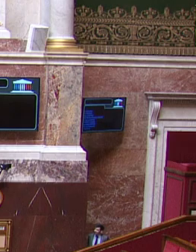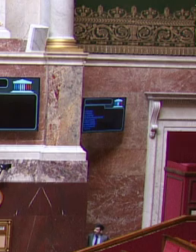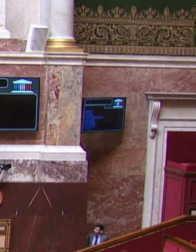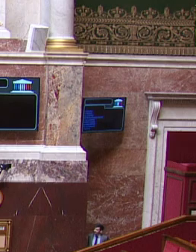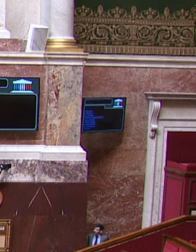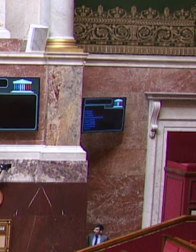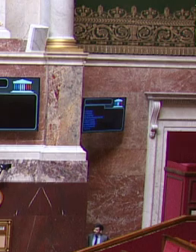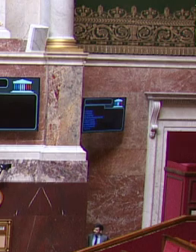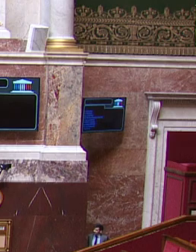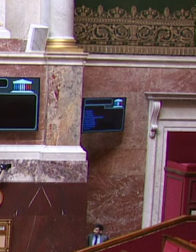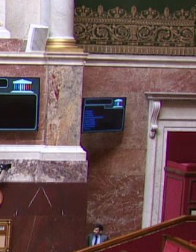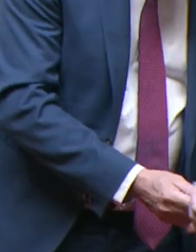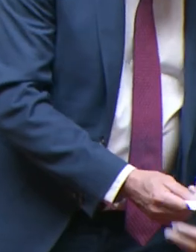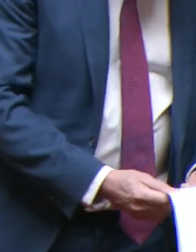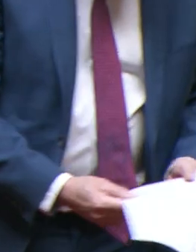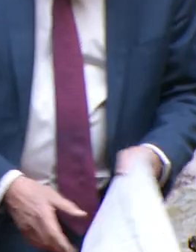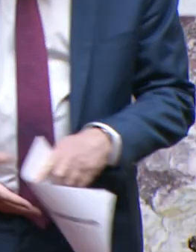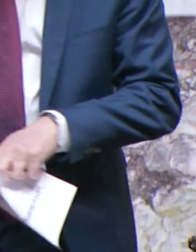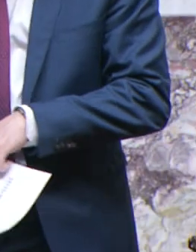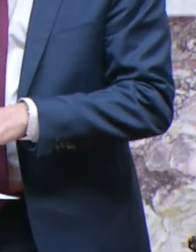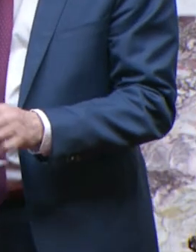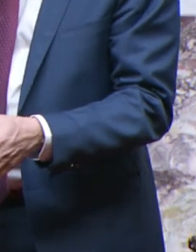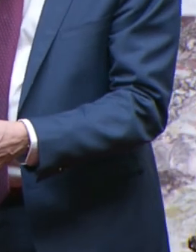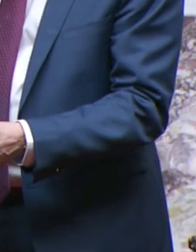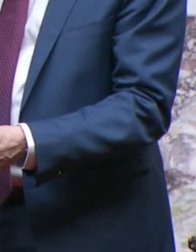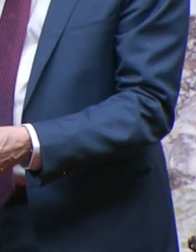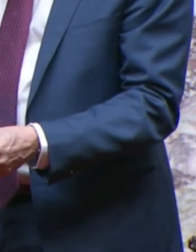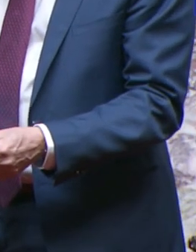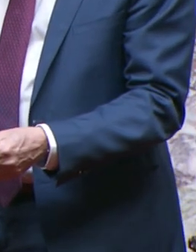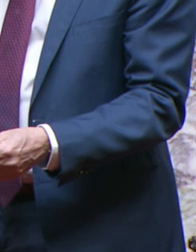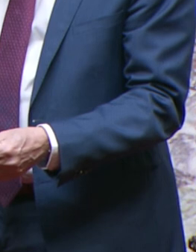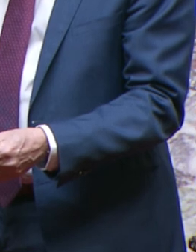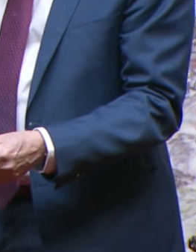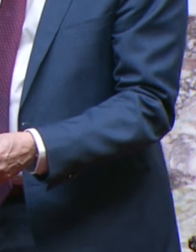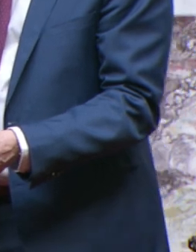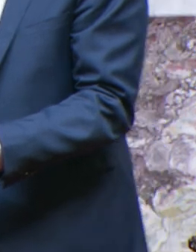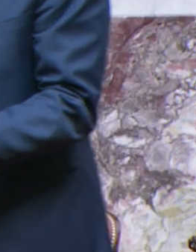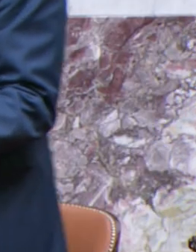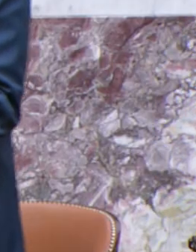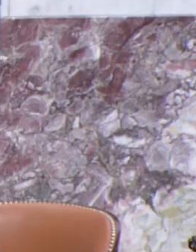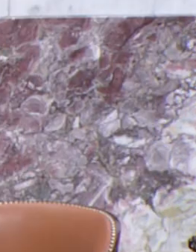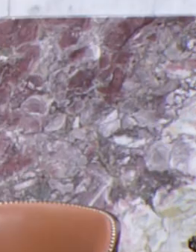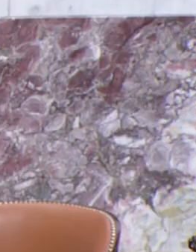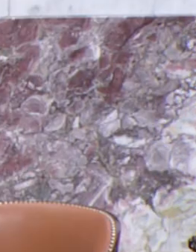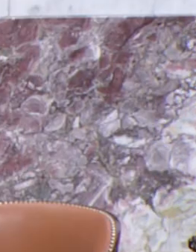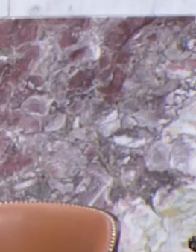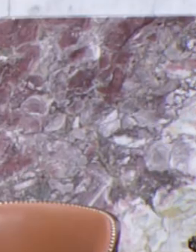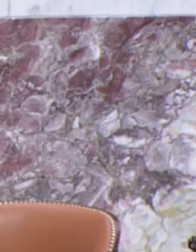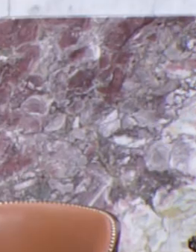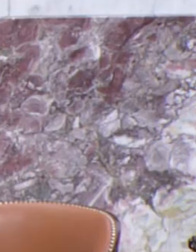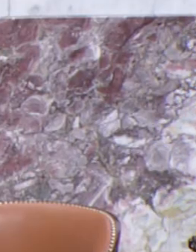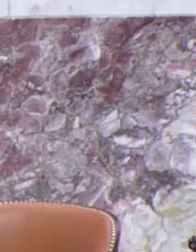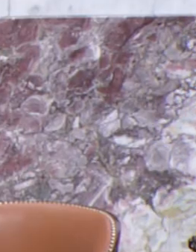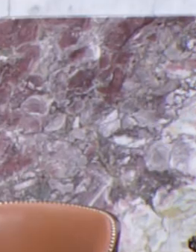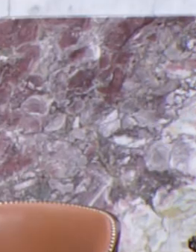L'ordre du jour appelle les questions au gouvernement. Je vous rappelle les règles dérogatoires d'organisation de nos séances de questions en